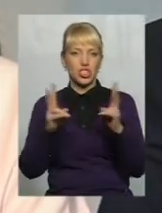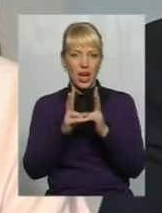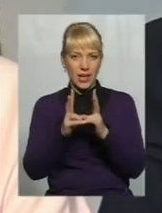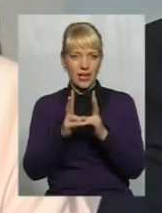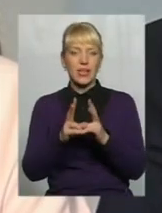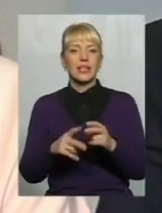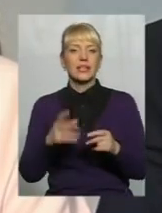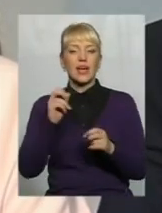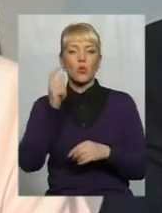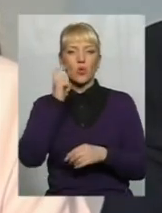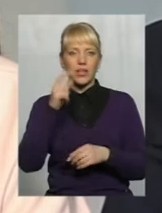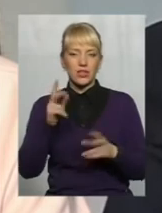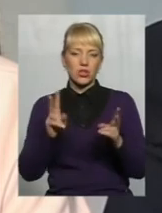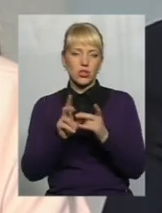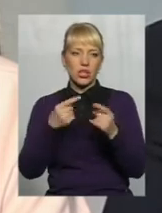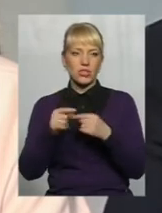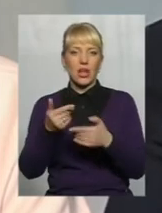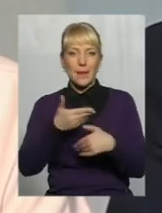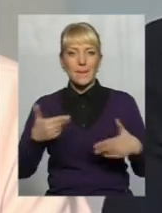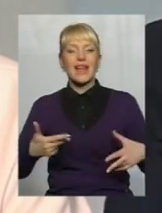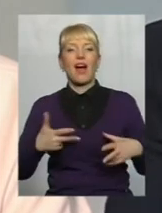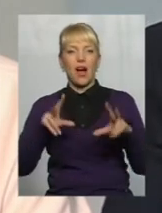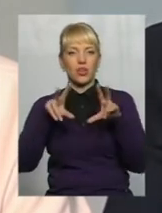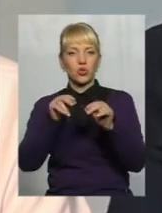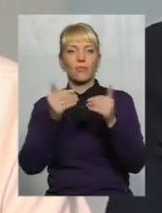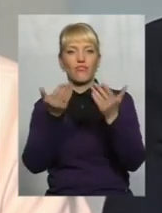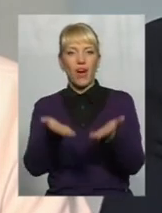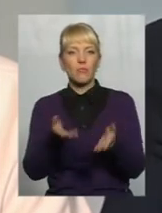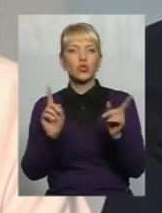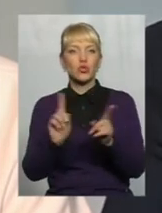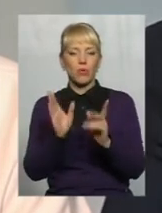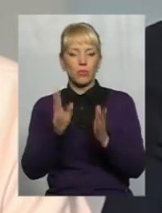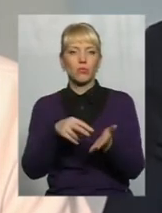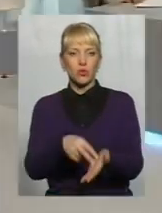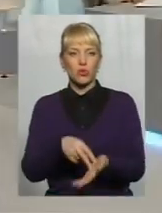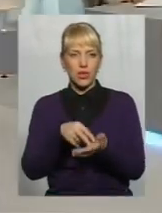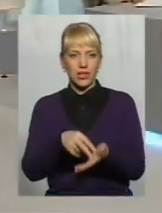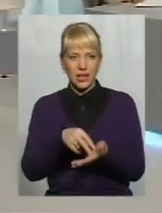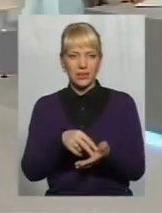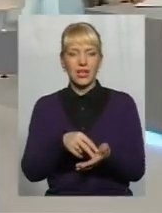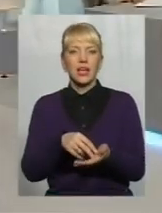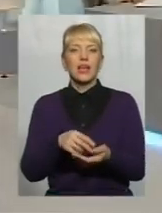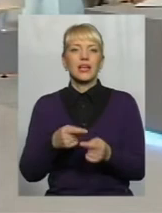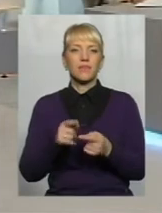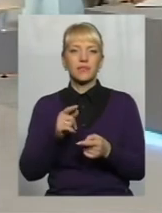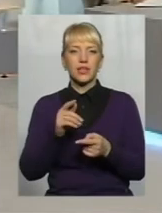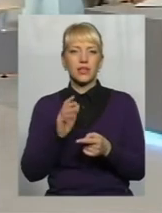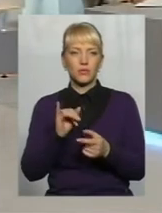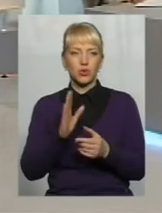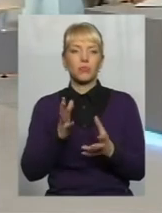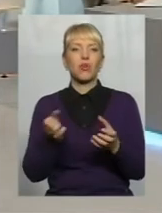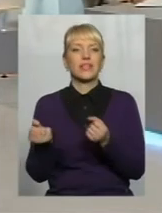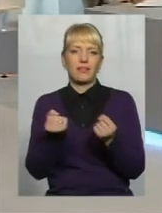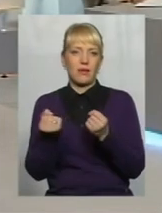Україна, зустрічає всіх решта Ми вам гарантуємо, що ми будемо стояти і тримати цей форпост. Оце, знаєте, такі дорогі слова, які на